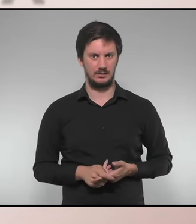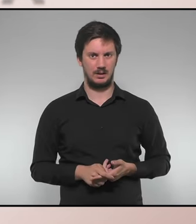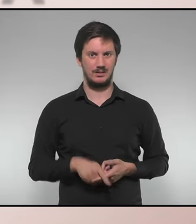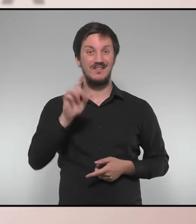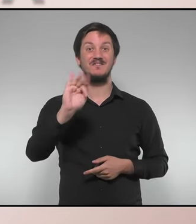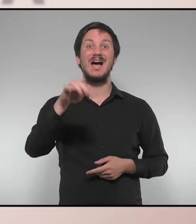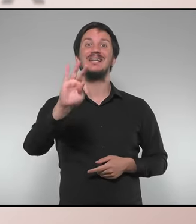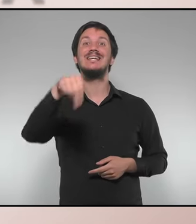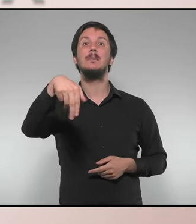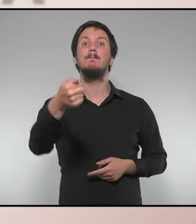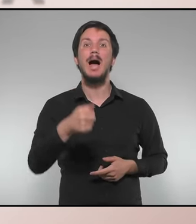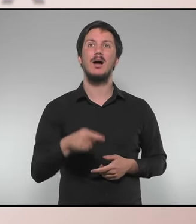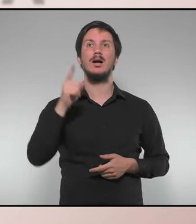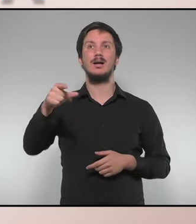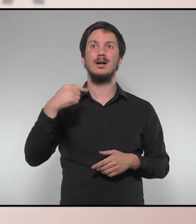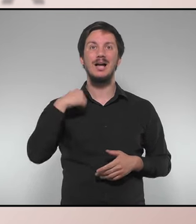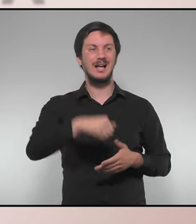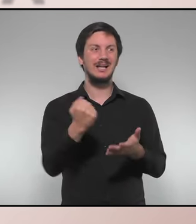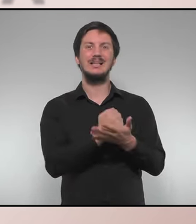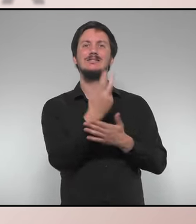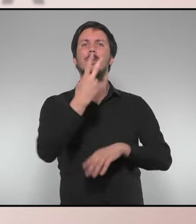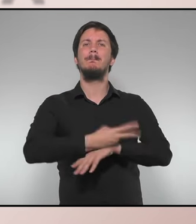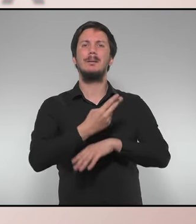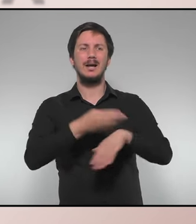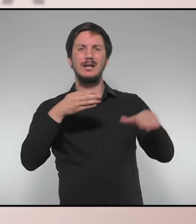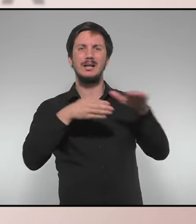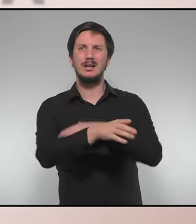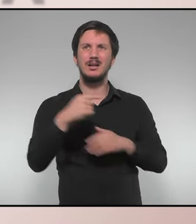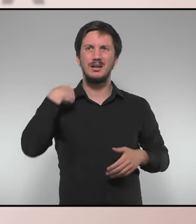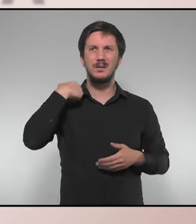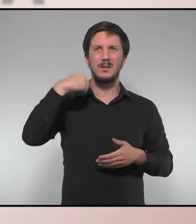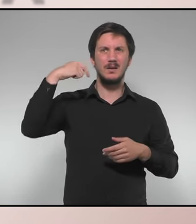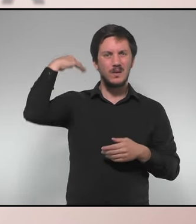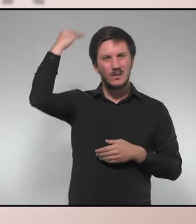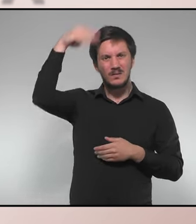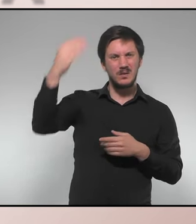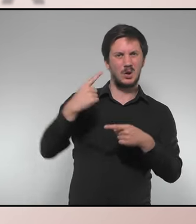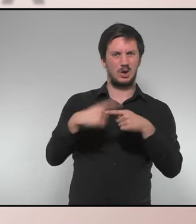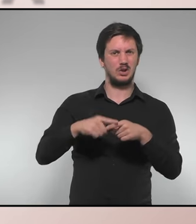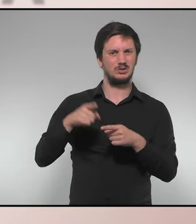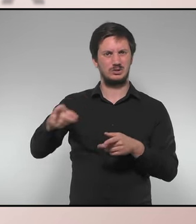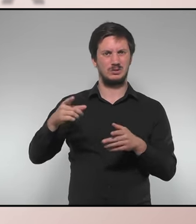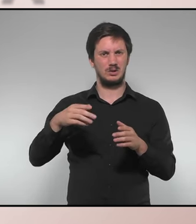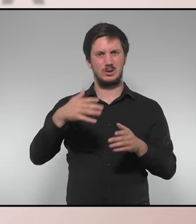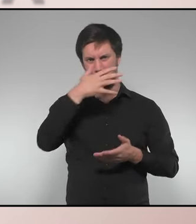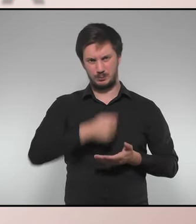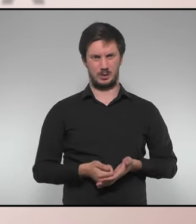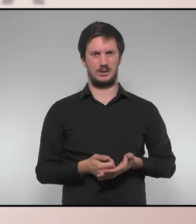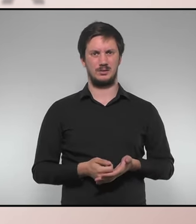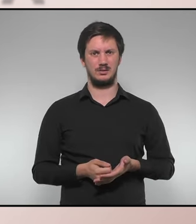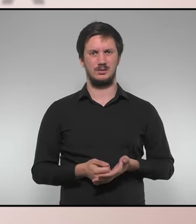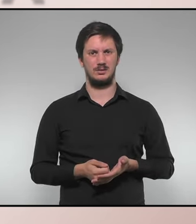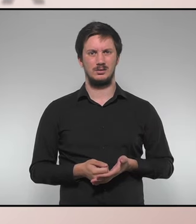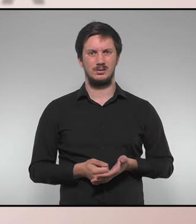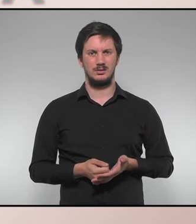Fàtima no l'obliguin a entrar a l'aula de segon de primària amb un perrac misògen i fonamentalista al cim del cap. Som